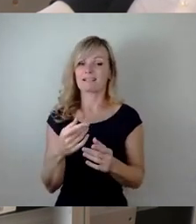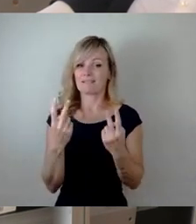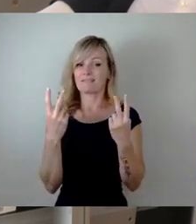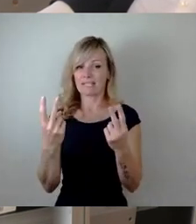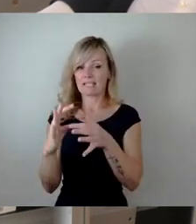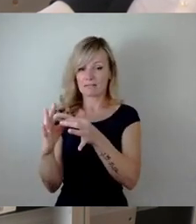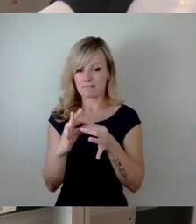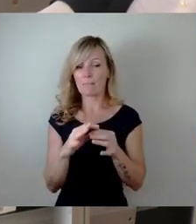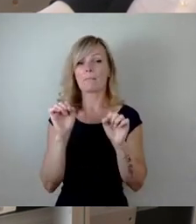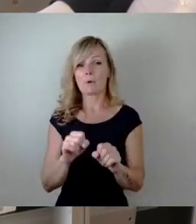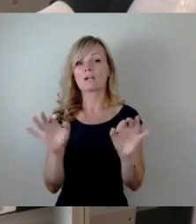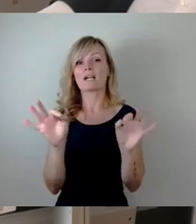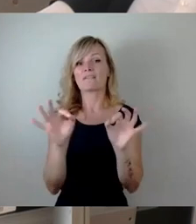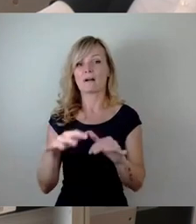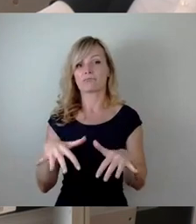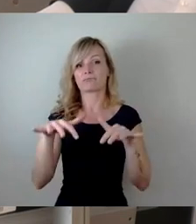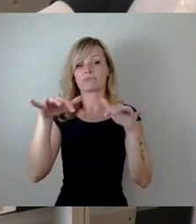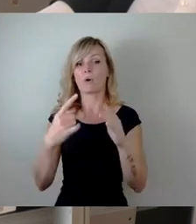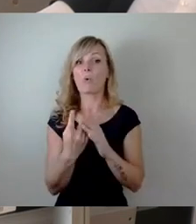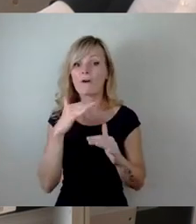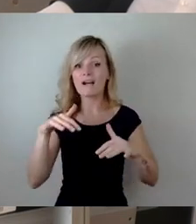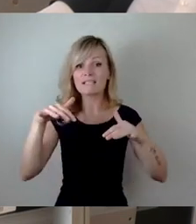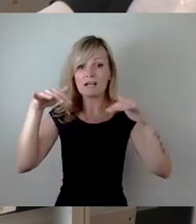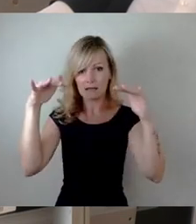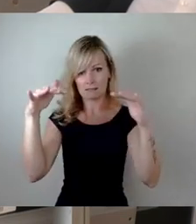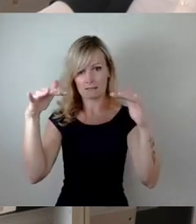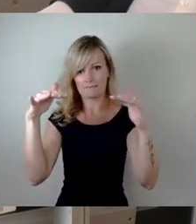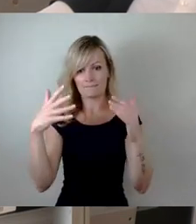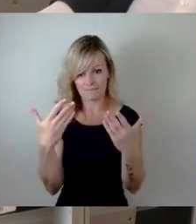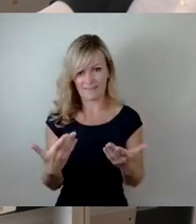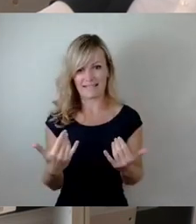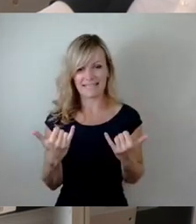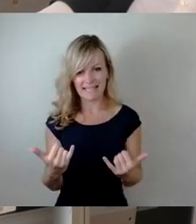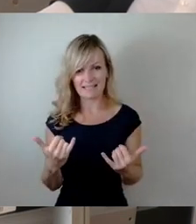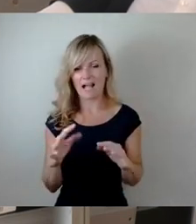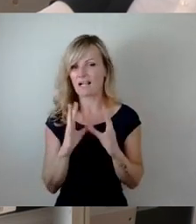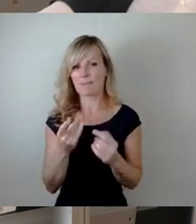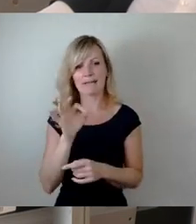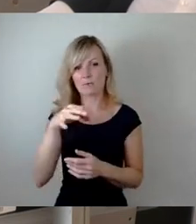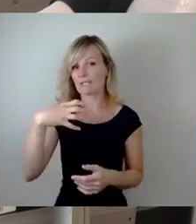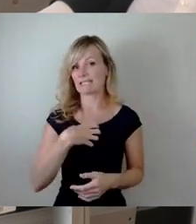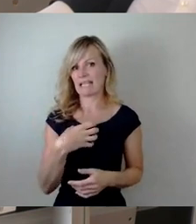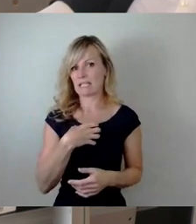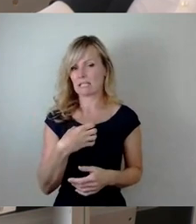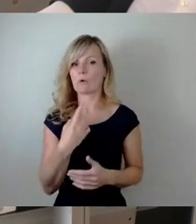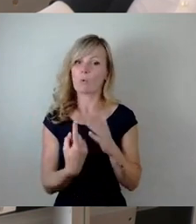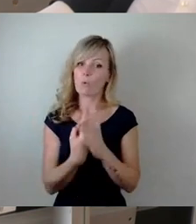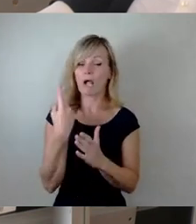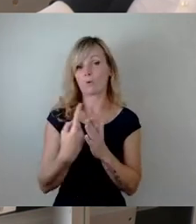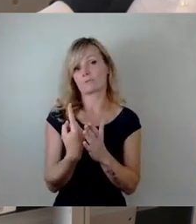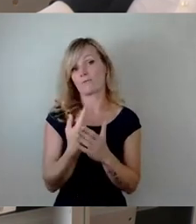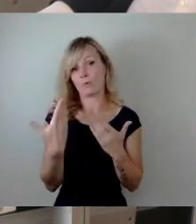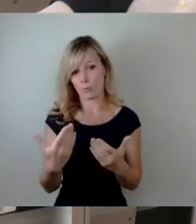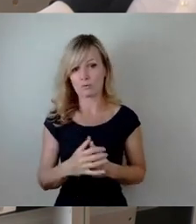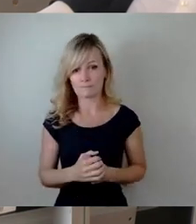Ein Hochwasser stellt für diese Stadt ganz generell eine große Herausforderung dar